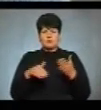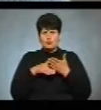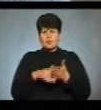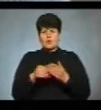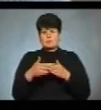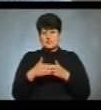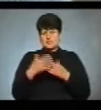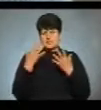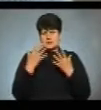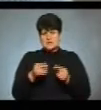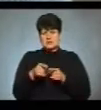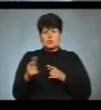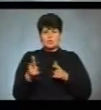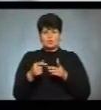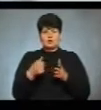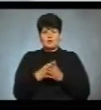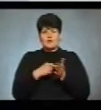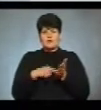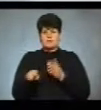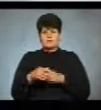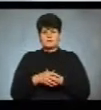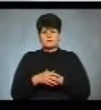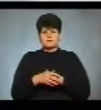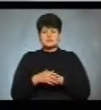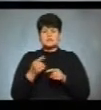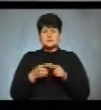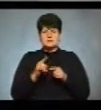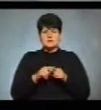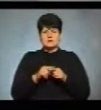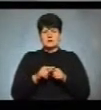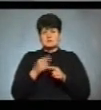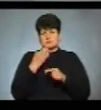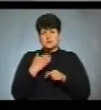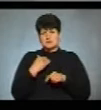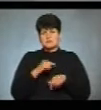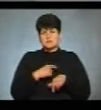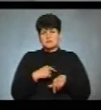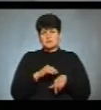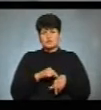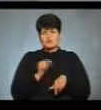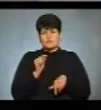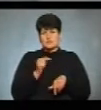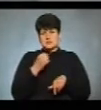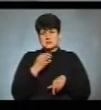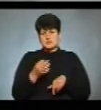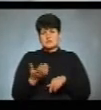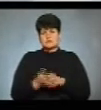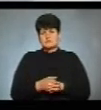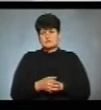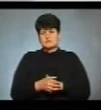найближчі дні пацієнтку готують до виписки. Питався, як я себе почуваю і сказав,